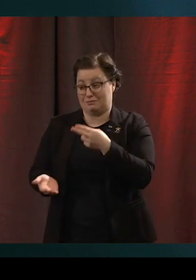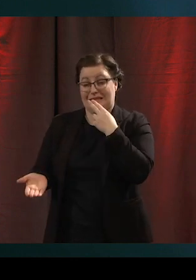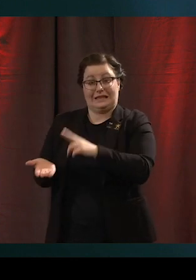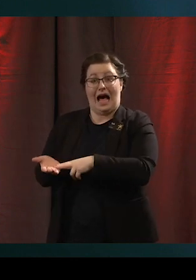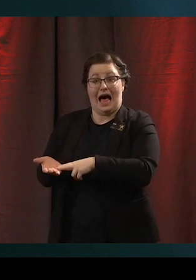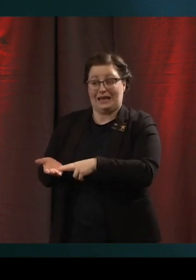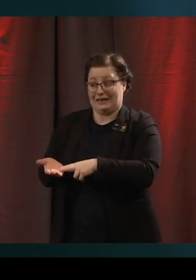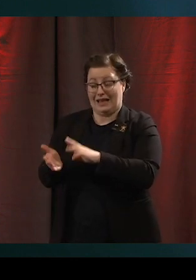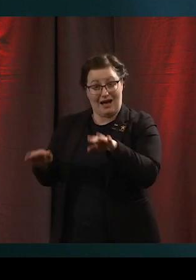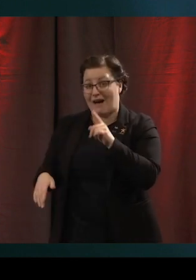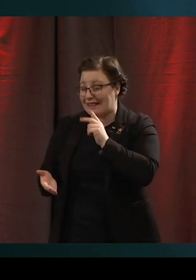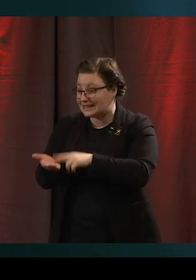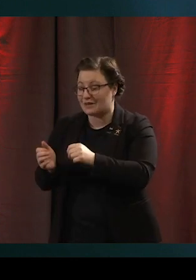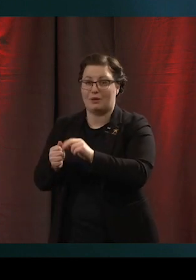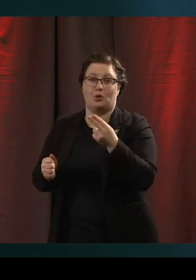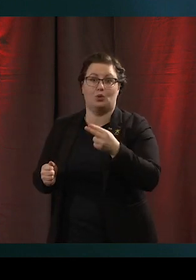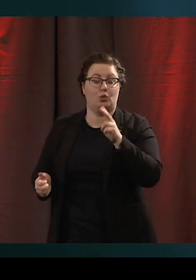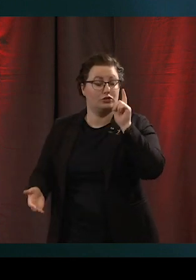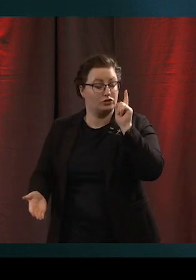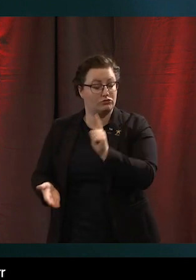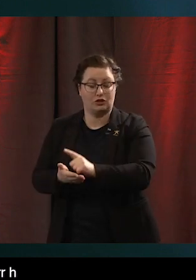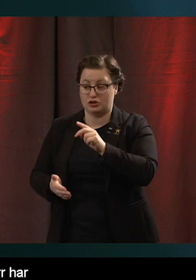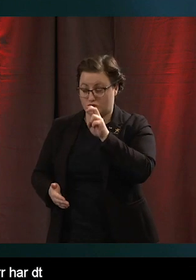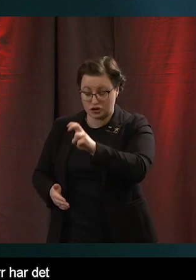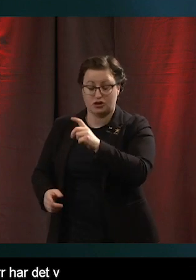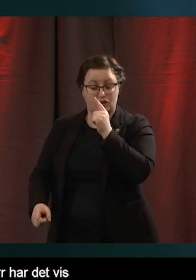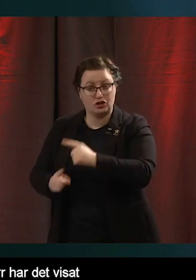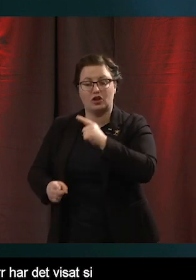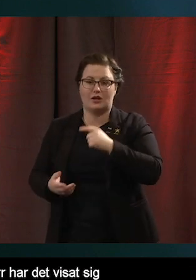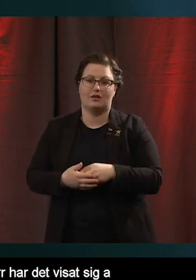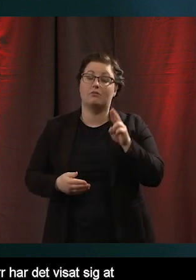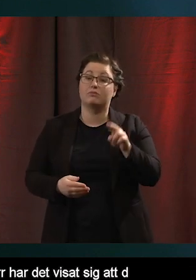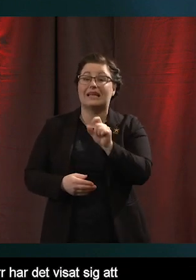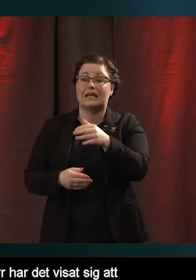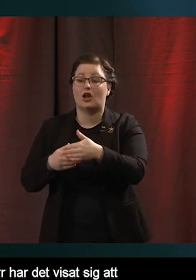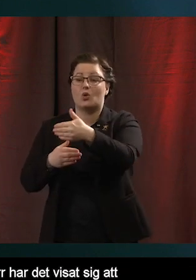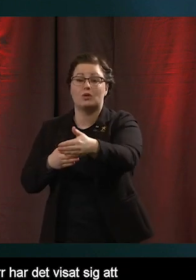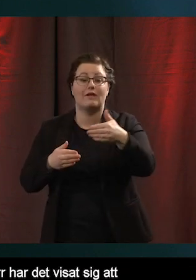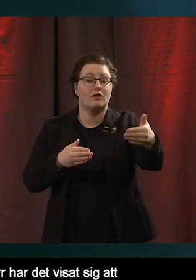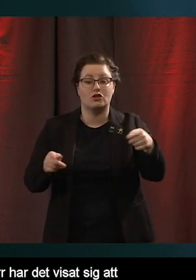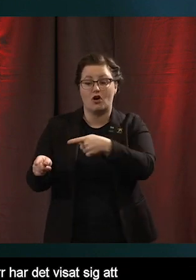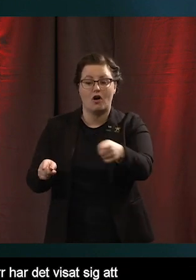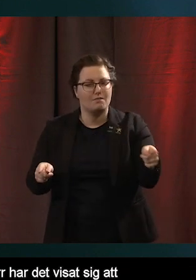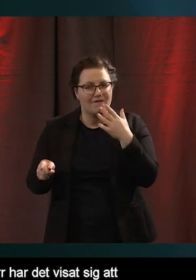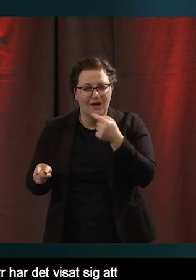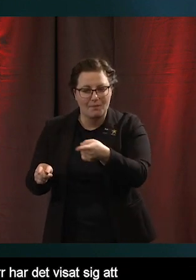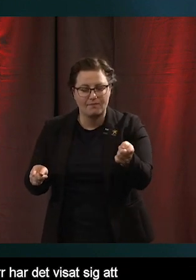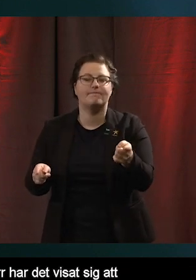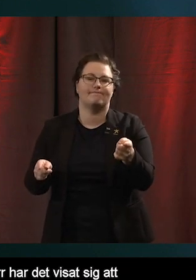uppskruvat sant med en väldigt hög volym. Och tyvärr har det ju visat sig att det digitala utanförskapet är störst hos grupper som